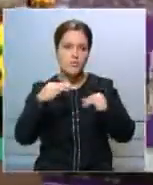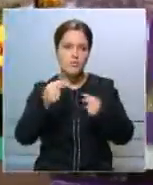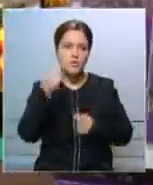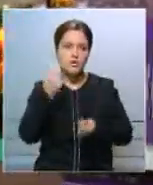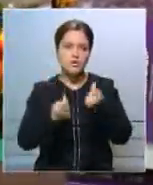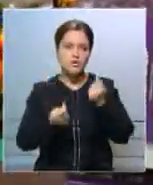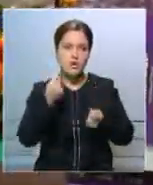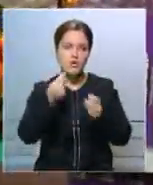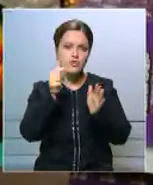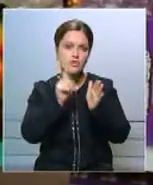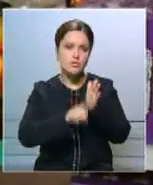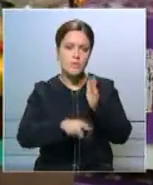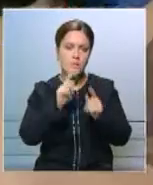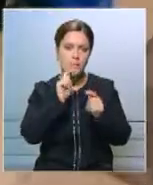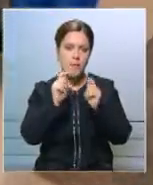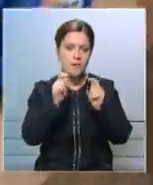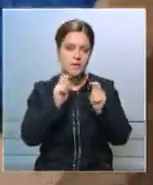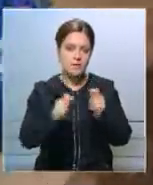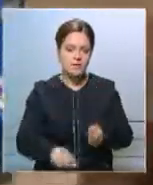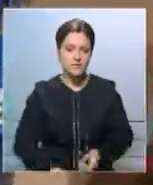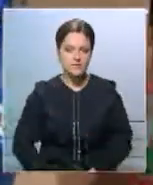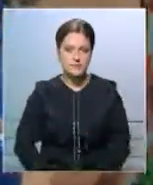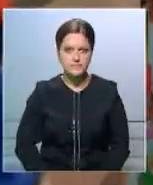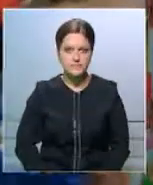выгодных предложений и дешевых подарков.